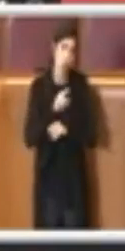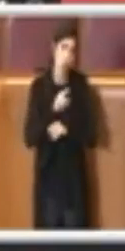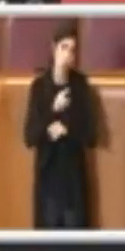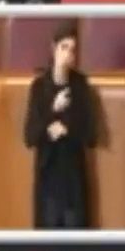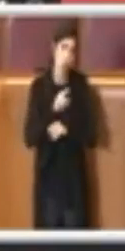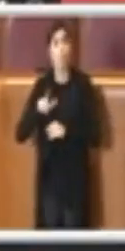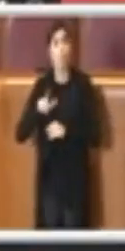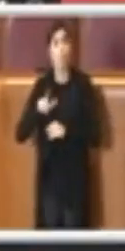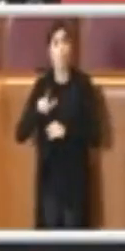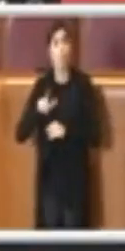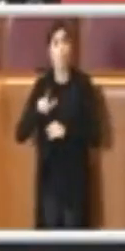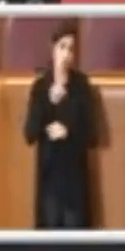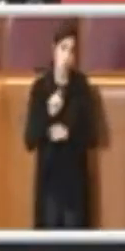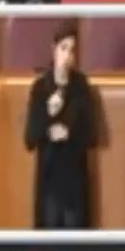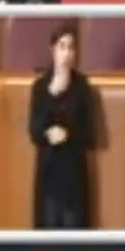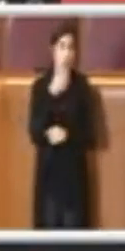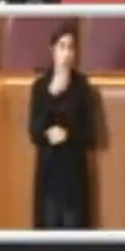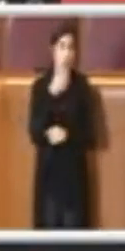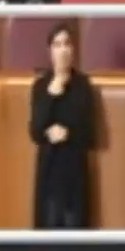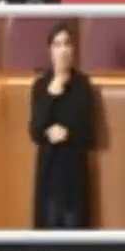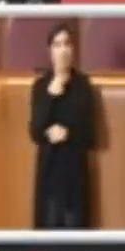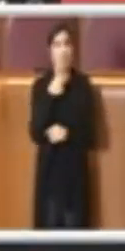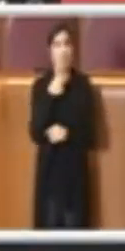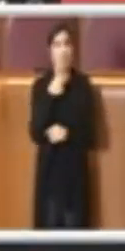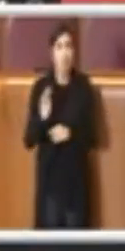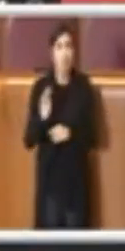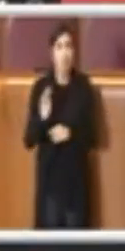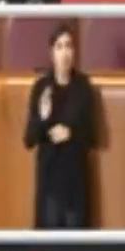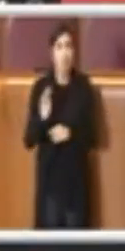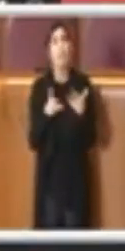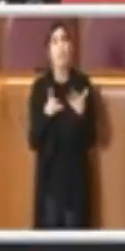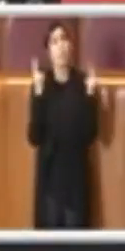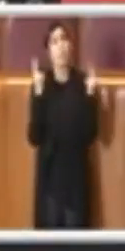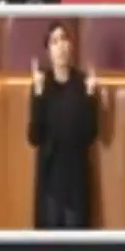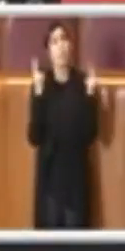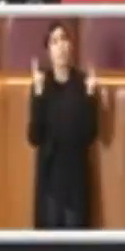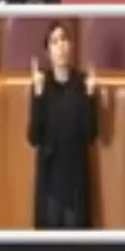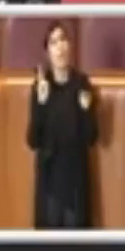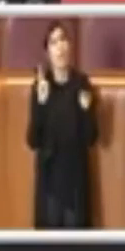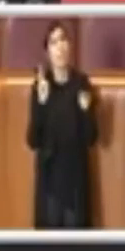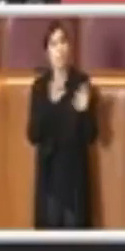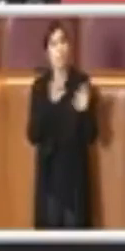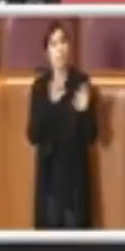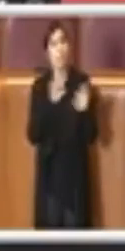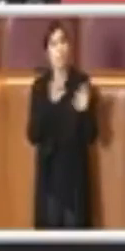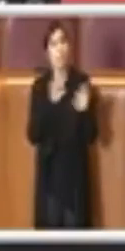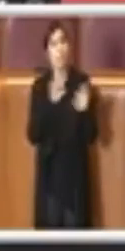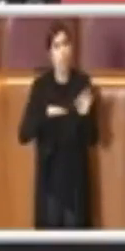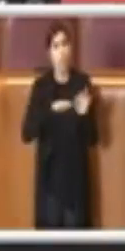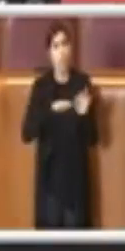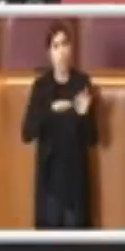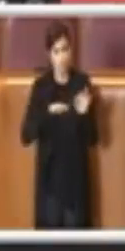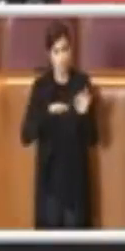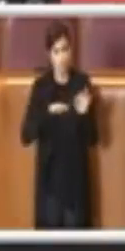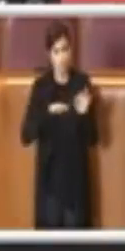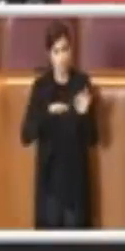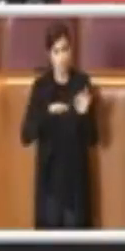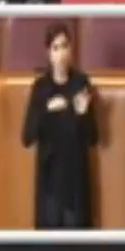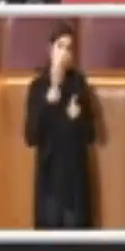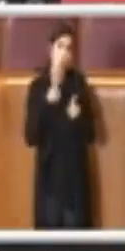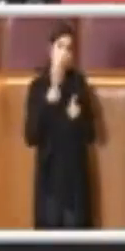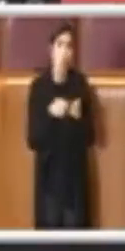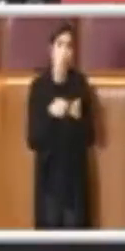Quindi chiediamo maggior trasparenza nelle scelte pensando che comunque alle cerimonie religiose, centri